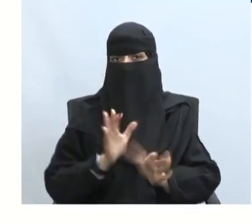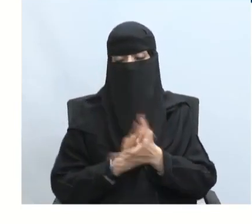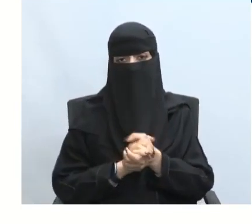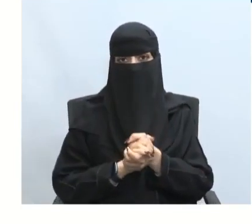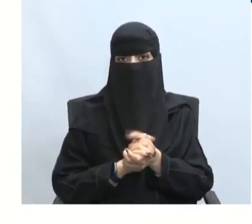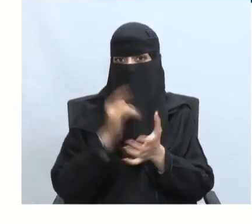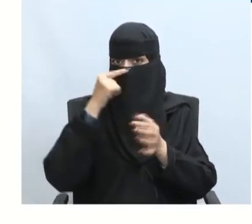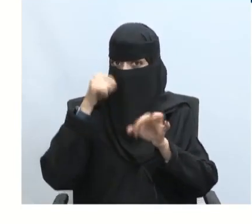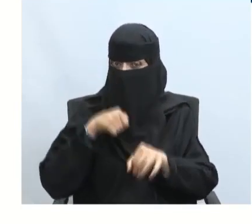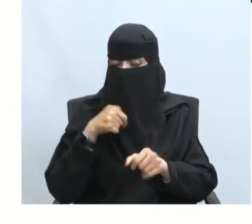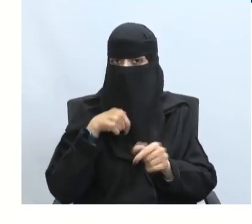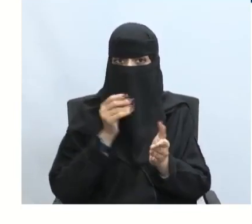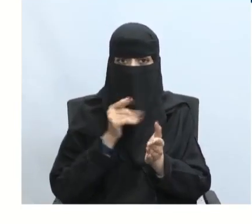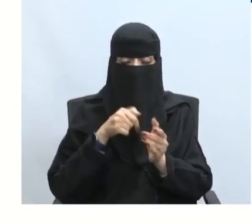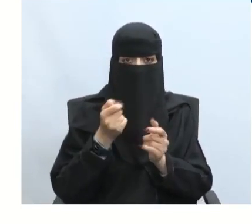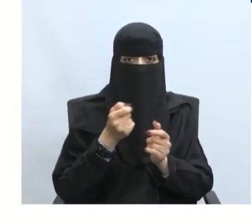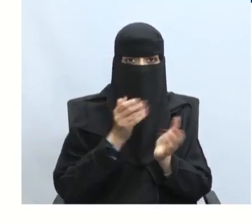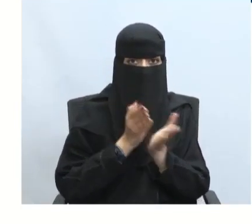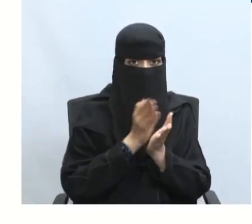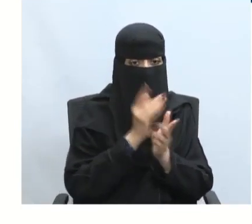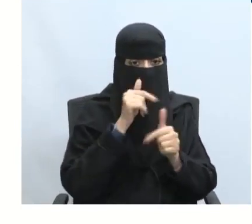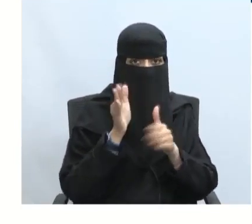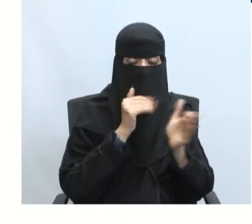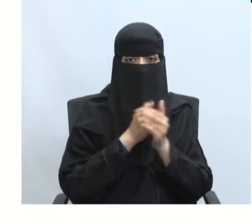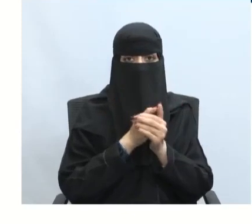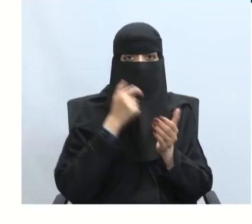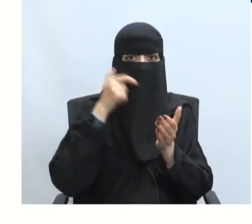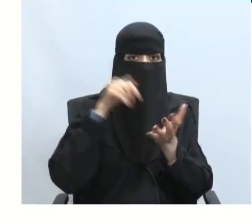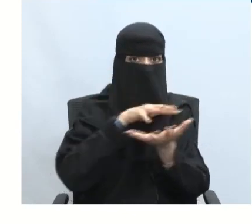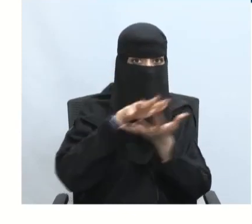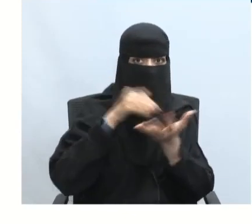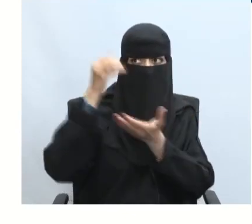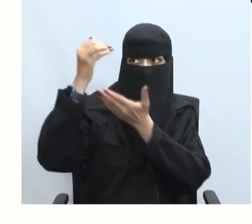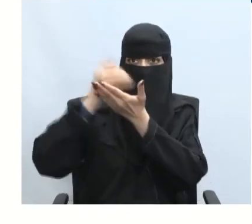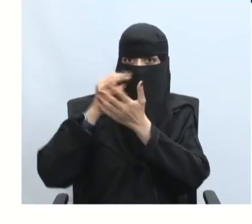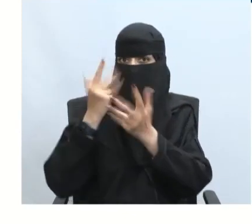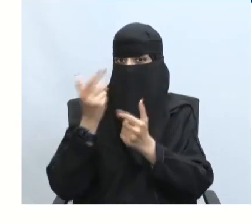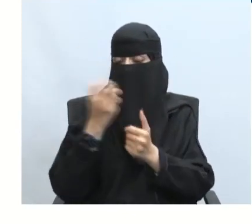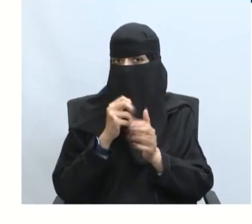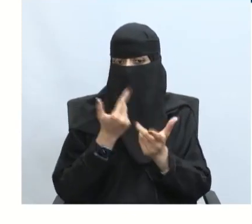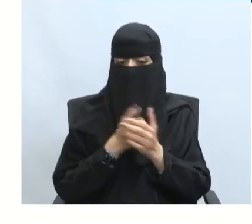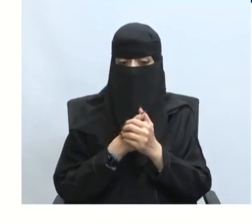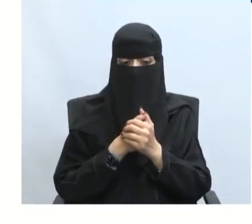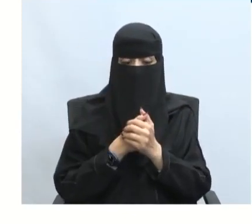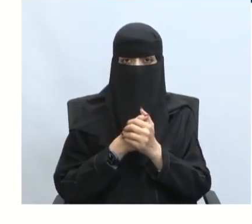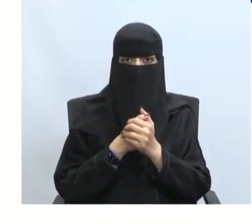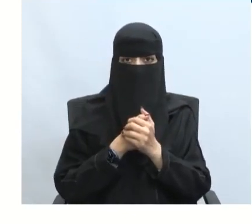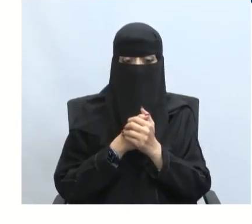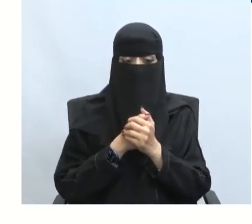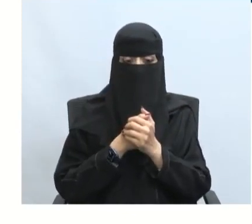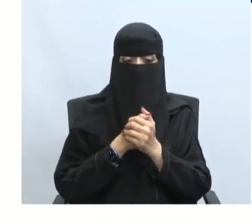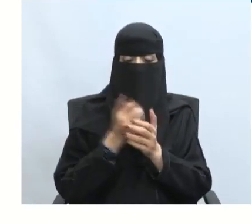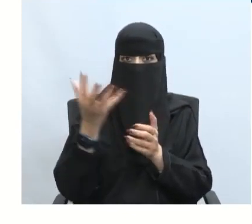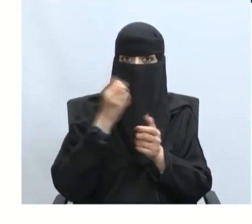أحتاج فيها إلى علاجات طبية بالنسبة للأزمة الاقتصادية بارك الله فيكم